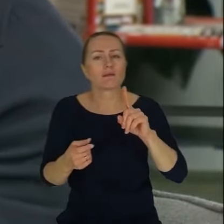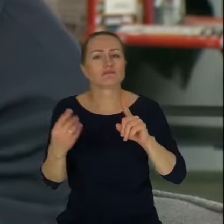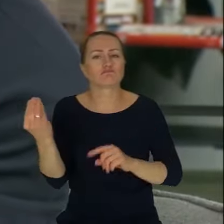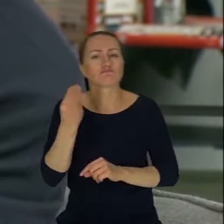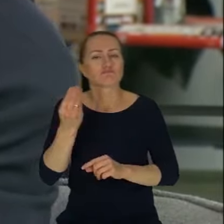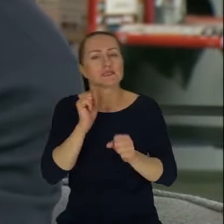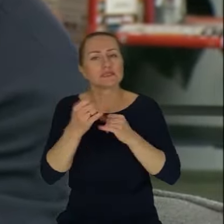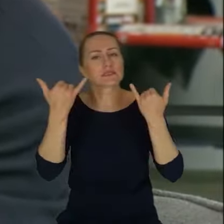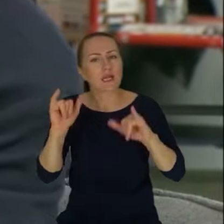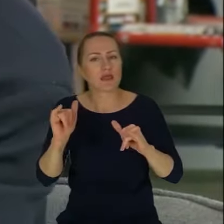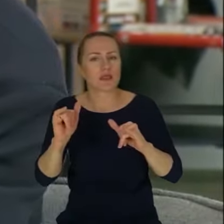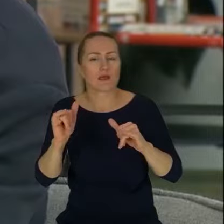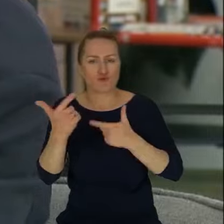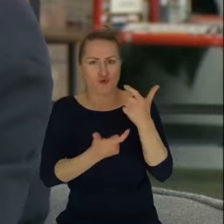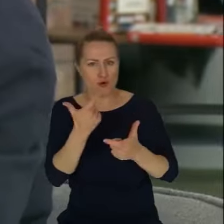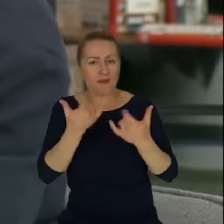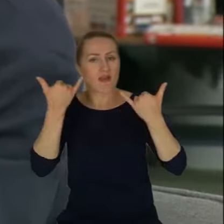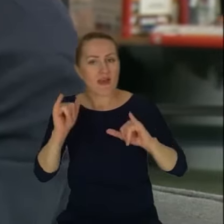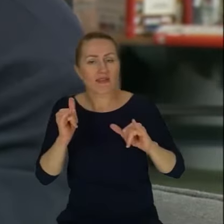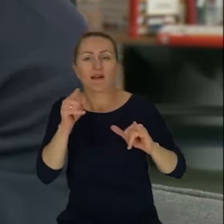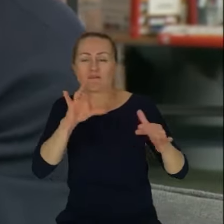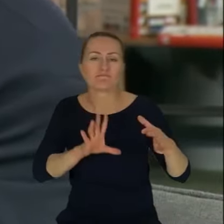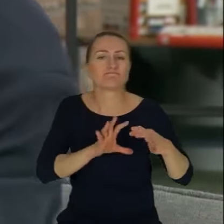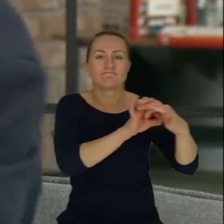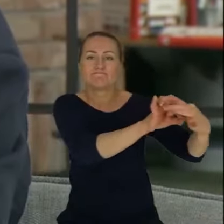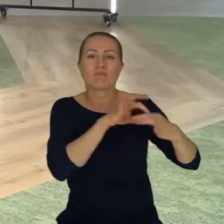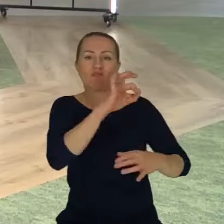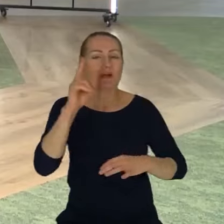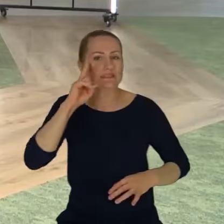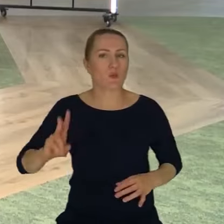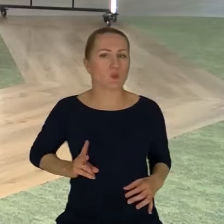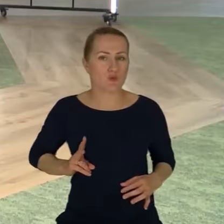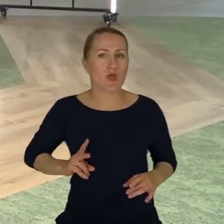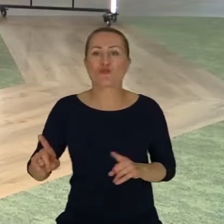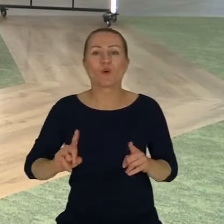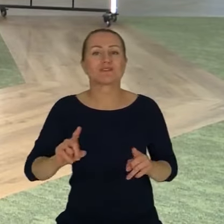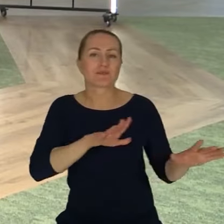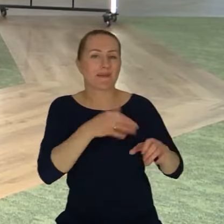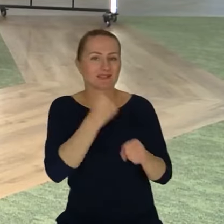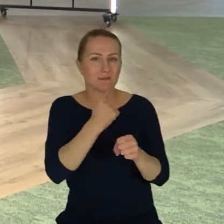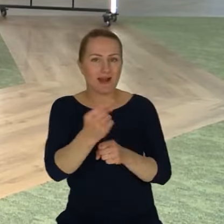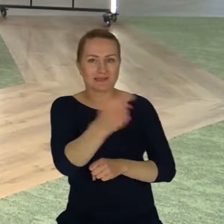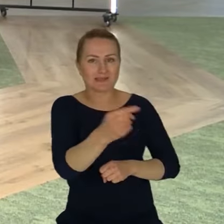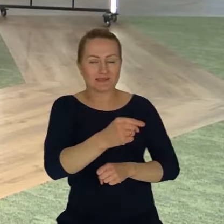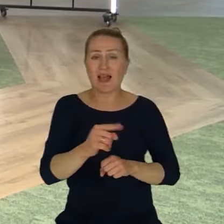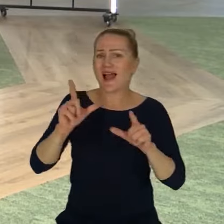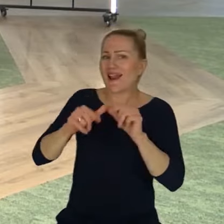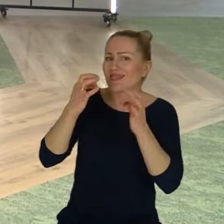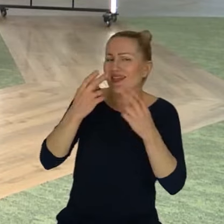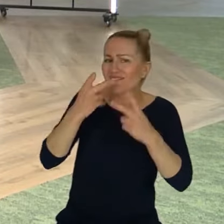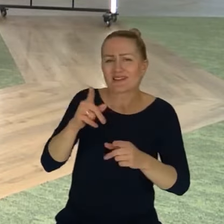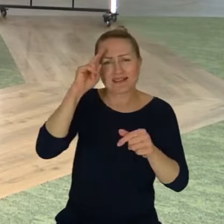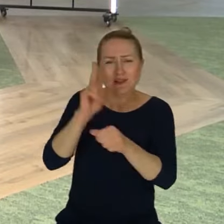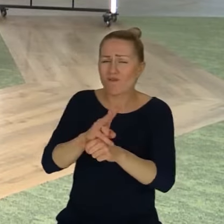który chodzi i ten system jest oparty na instytucjonalnych rozwiązaniach, miejscu pracy, ale także w życiu publicznym. przecież jest w ogóle kryzys zaufania potężnie. chcę powiedzieć, że mamy